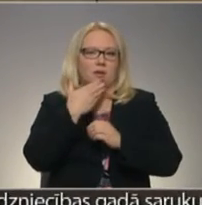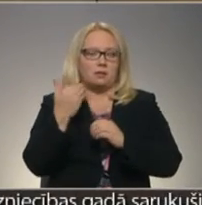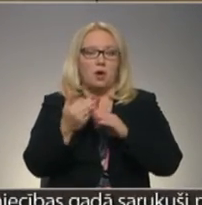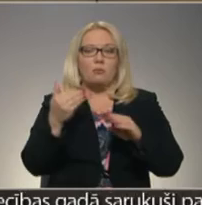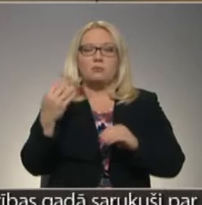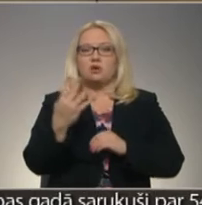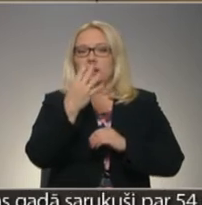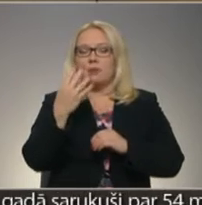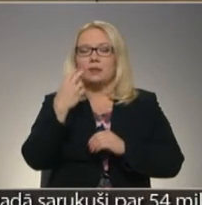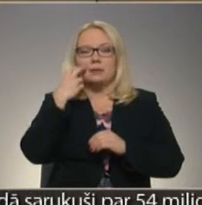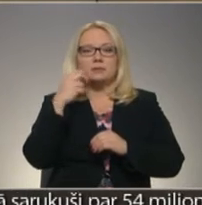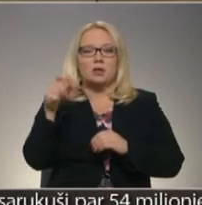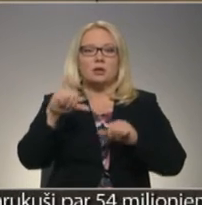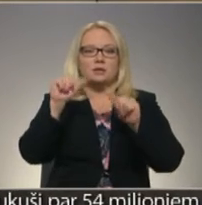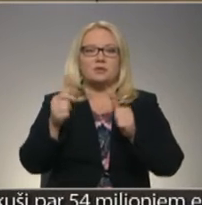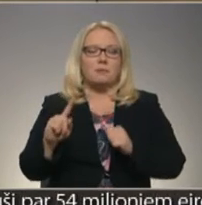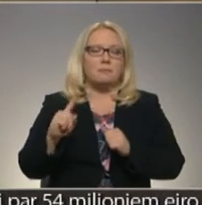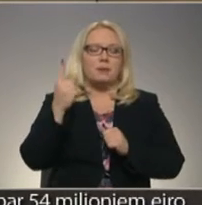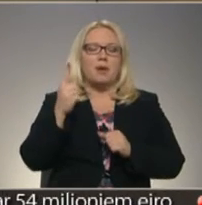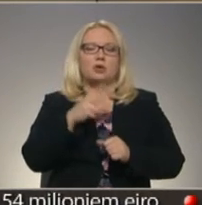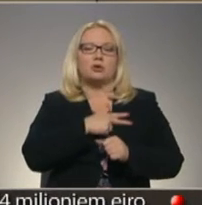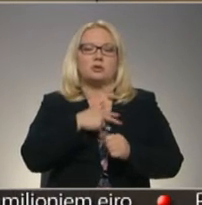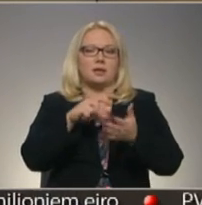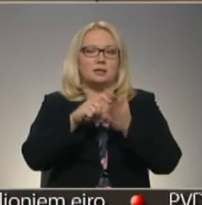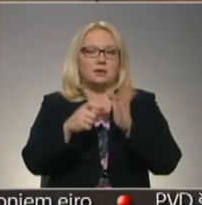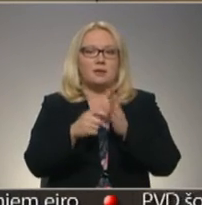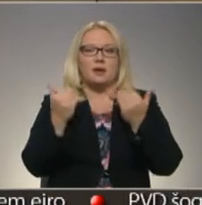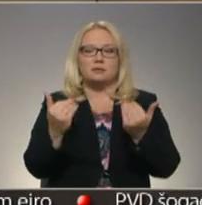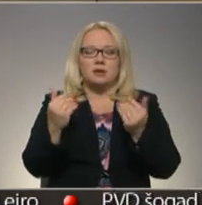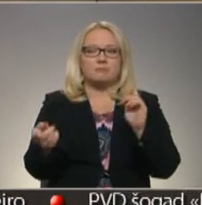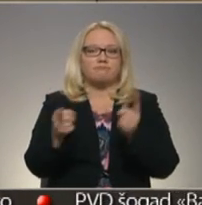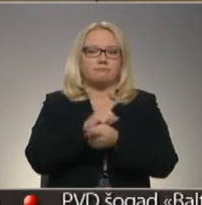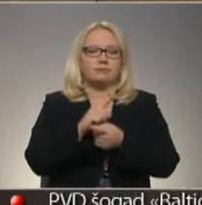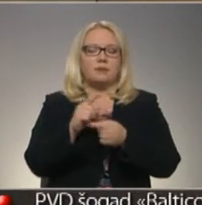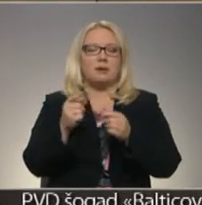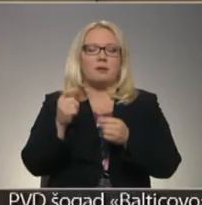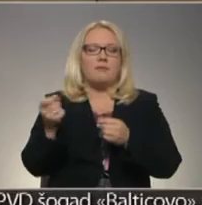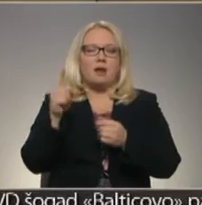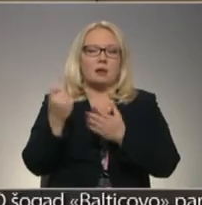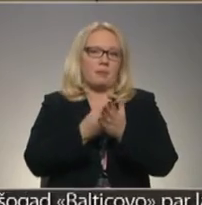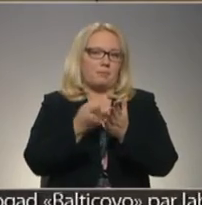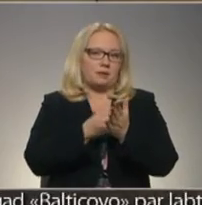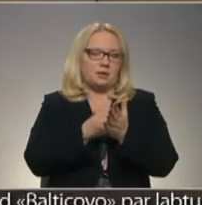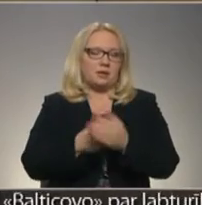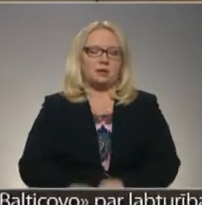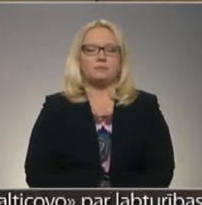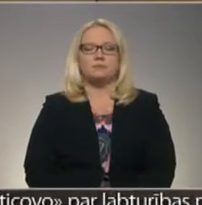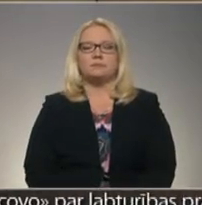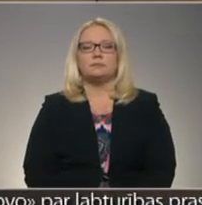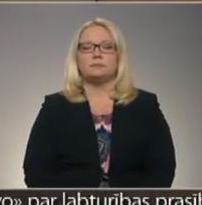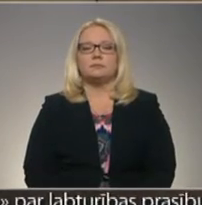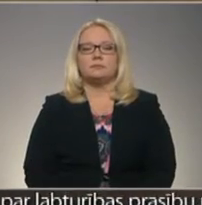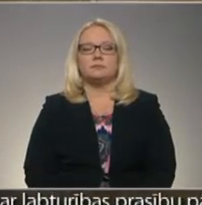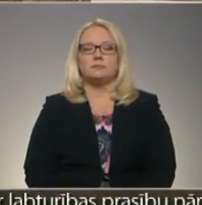četriem gadiem senioriem tika izveidot pirmie sociālie dzīvokļi, kas tagad kļūstājas vienu vairāk pieprasīti, un par to TV spektrs.